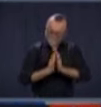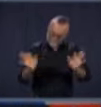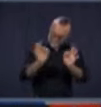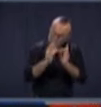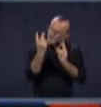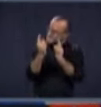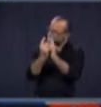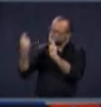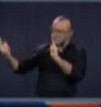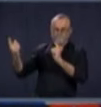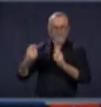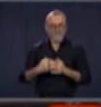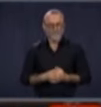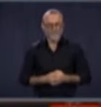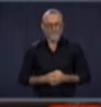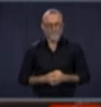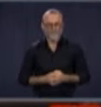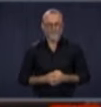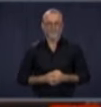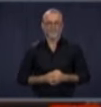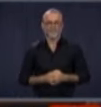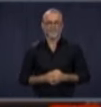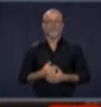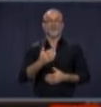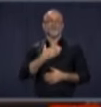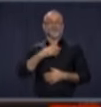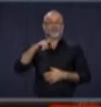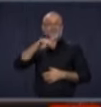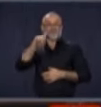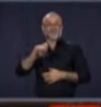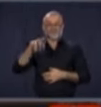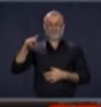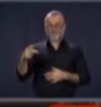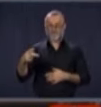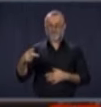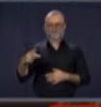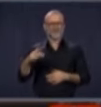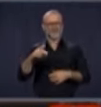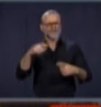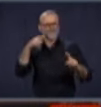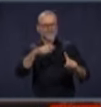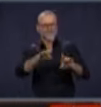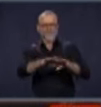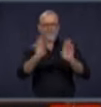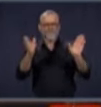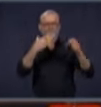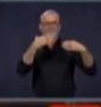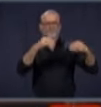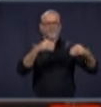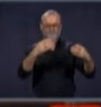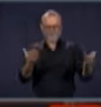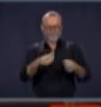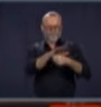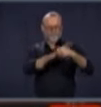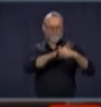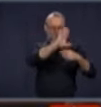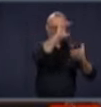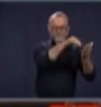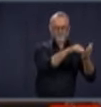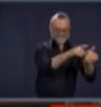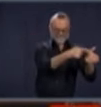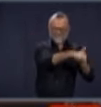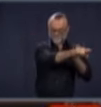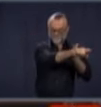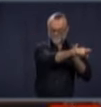voulons prendre soin de vous que nous vous demandons de rester à distance. Ma deuxième question porte sur la réouverture des commerces de